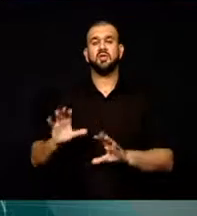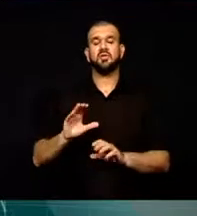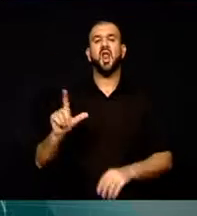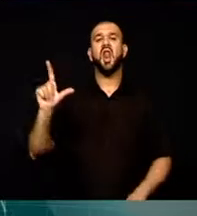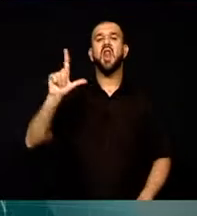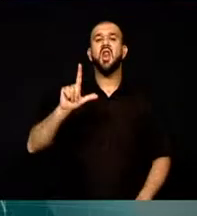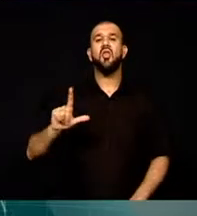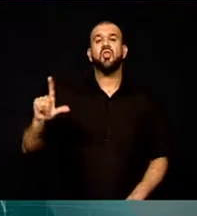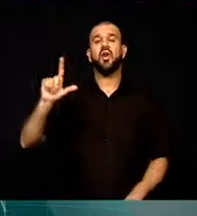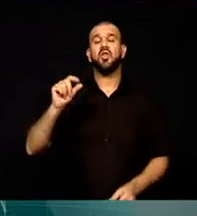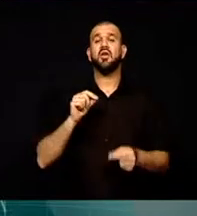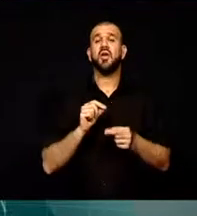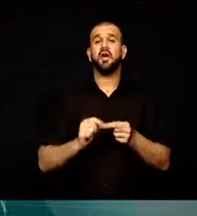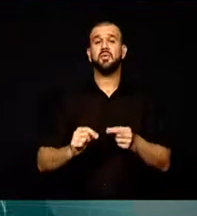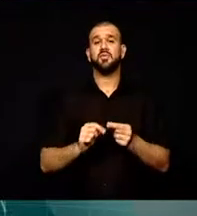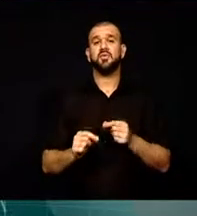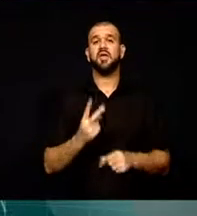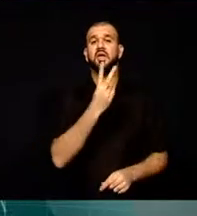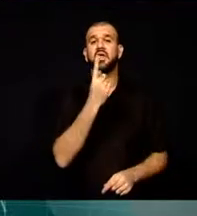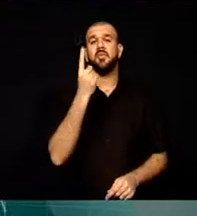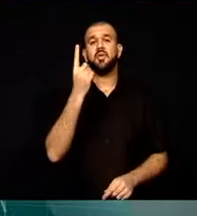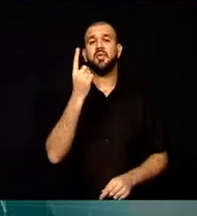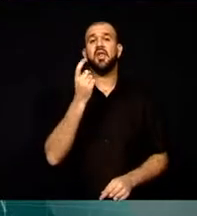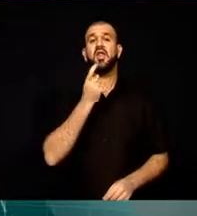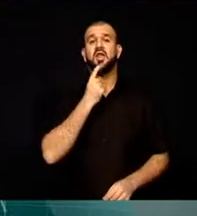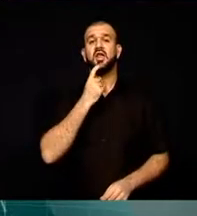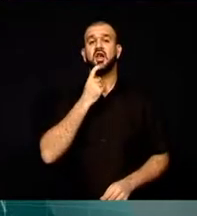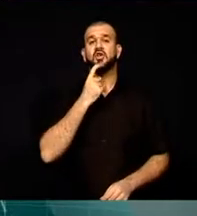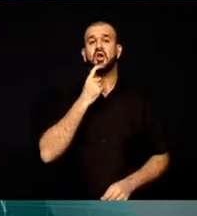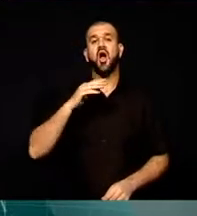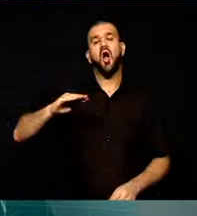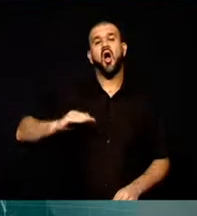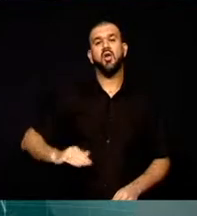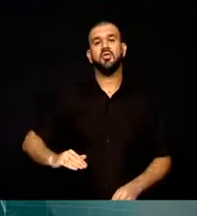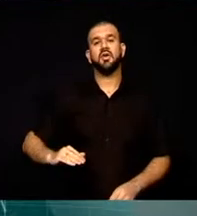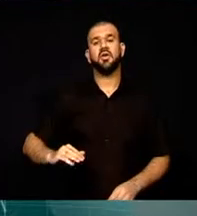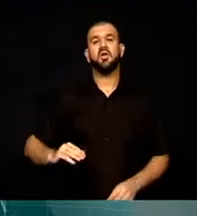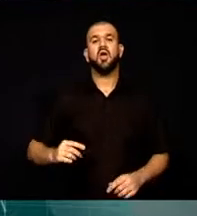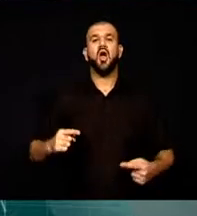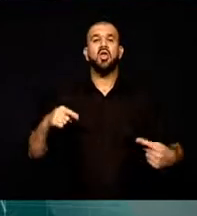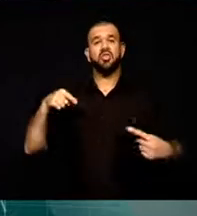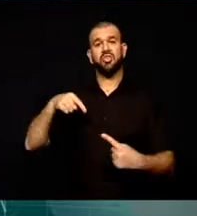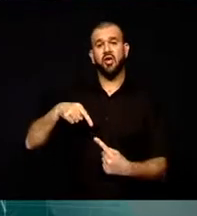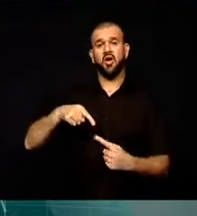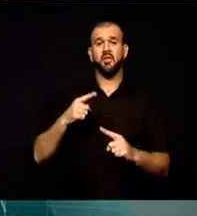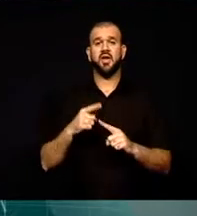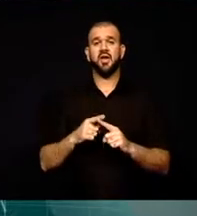karşılaşan Türkiye, karşılaşmadan 3-0 galibiyetle ayrıldı.